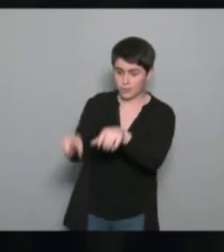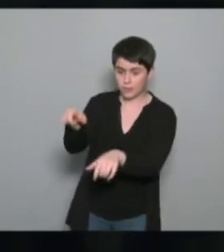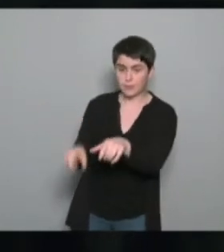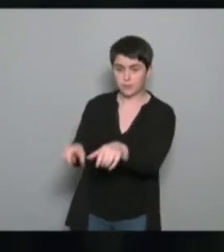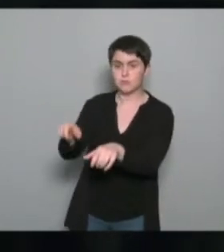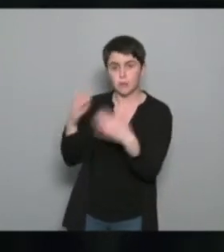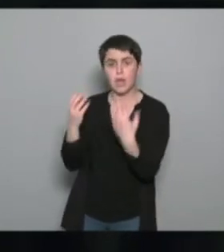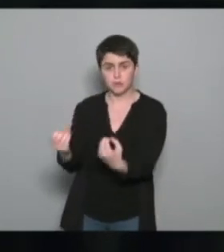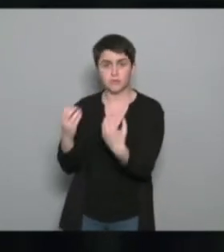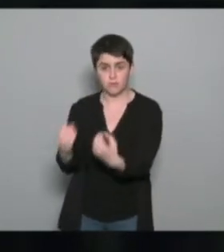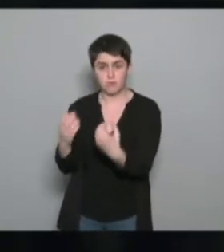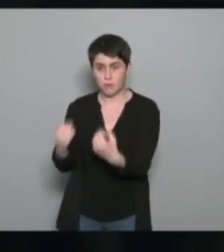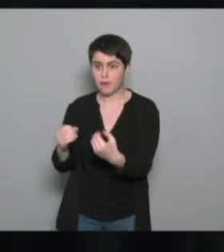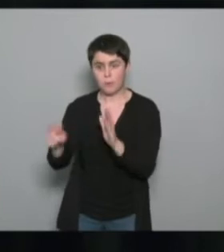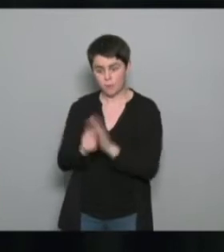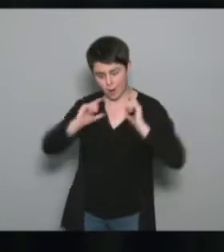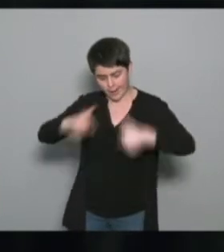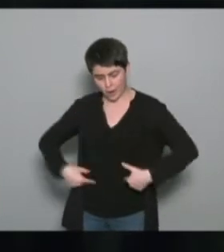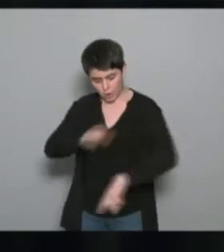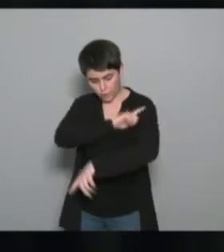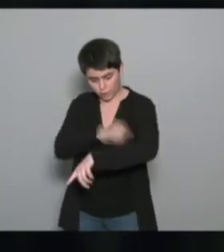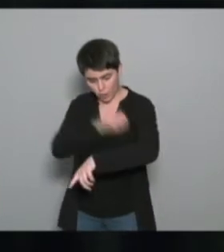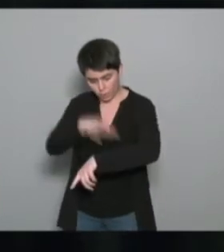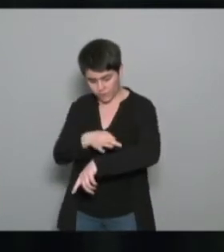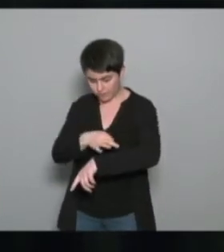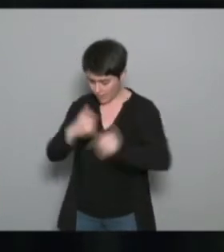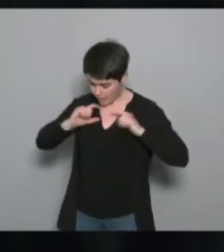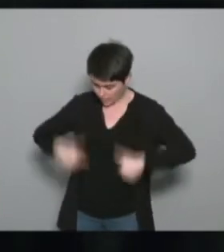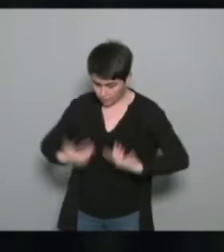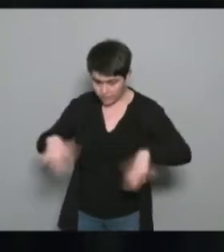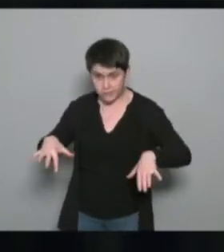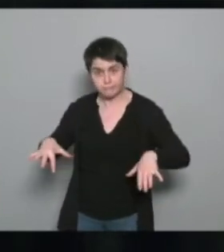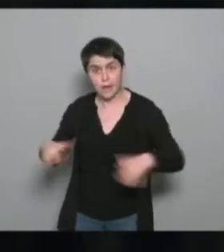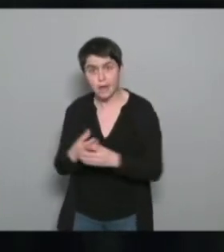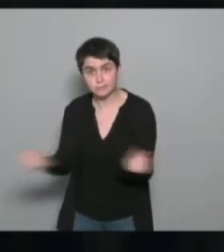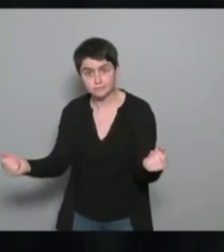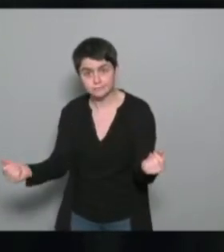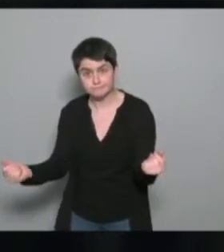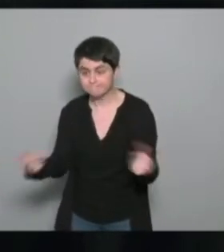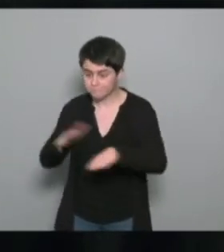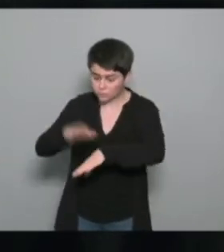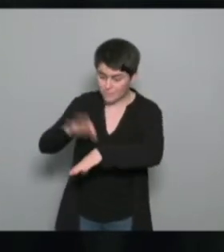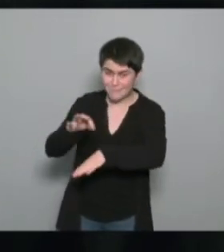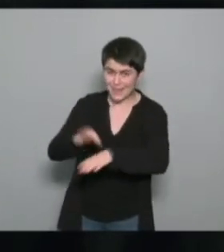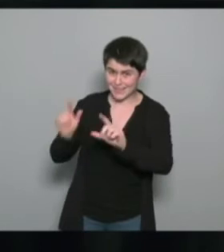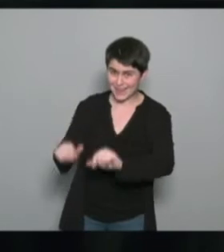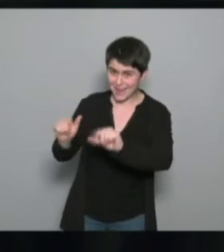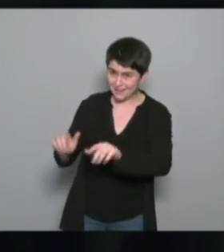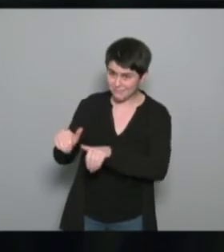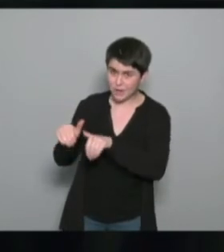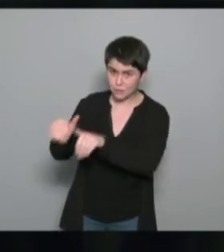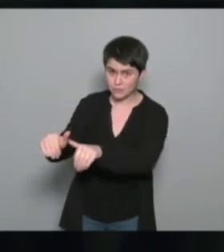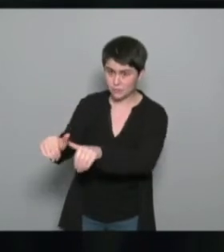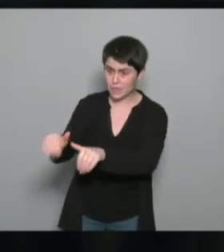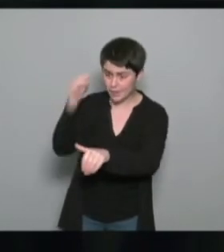fait de sport bien souvent depuis l'école, mais la pathologie est encore là. Et effectivement, c'est souvent